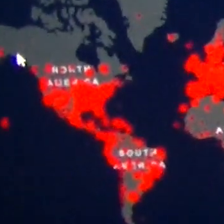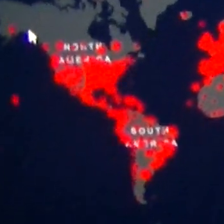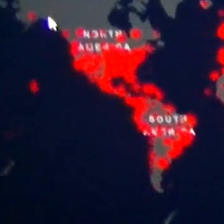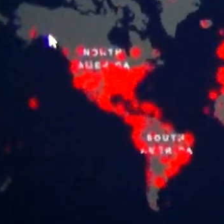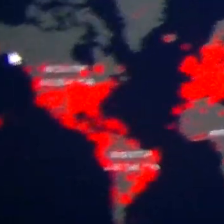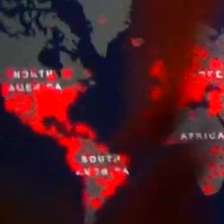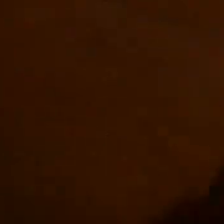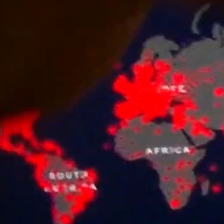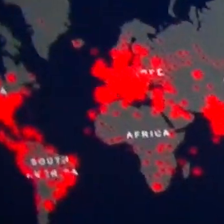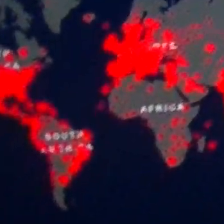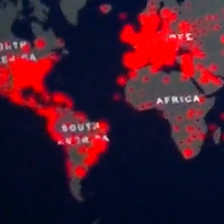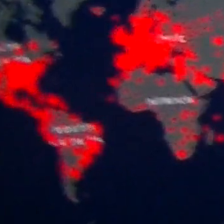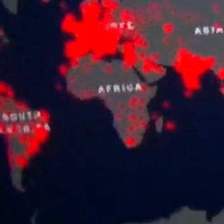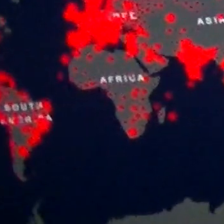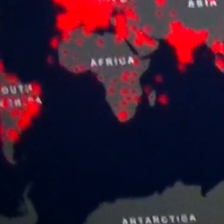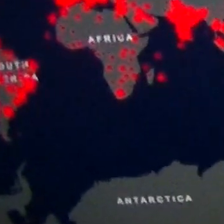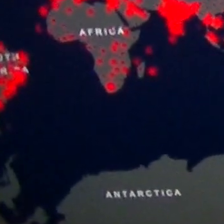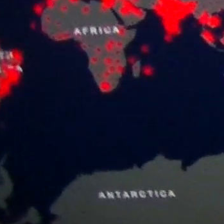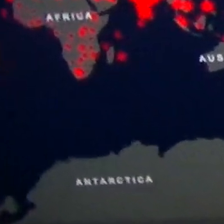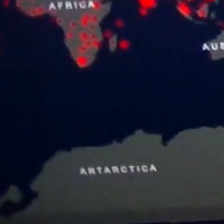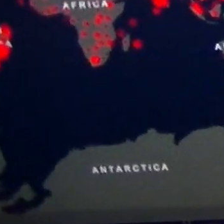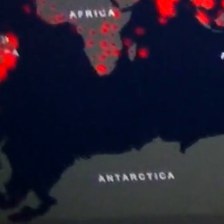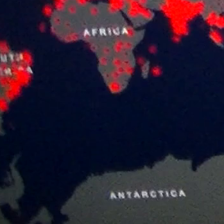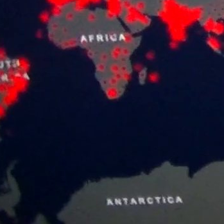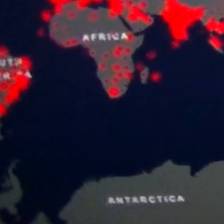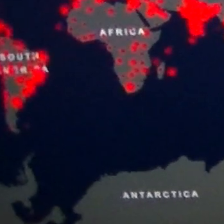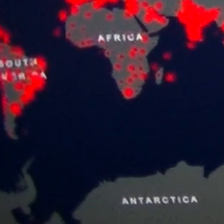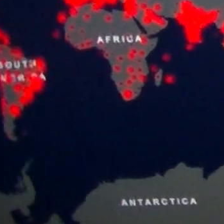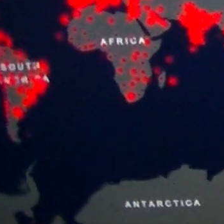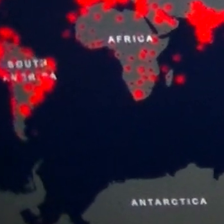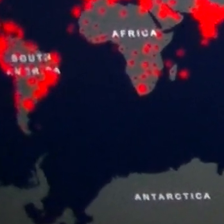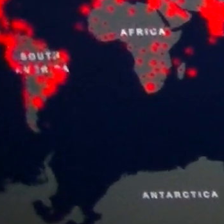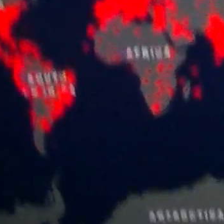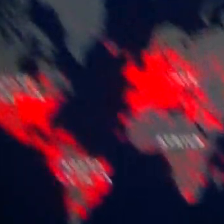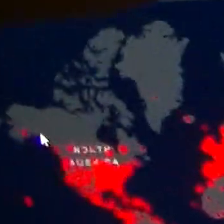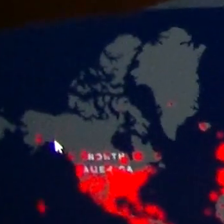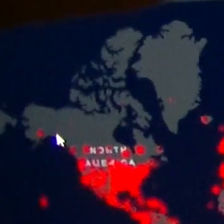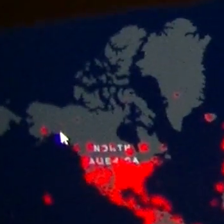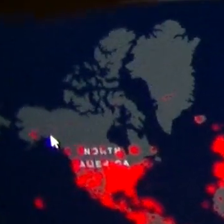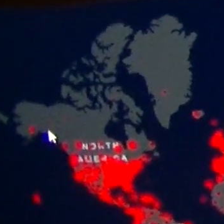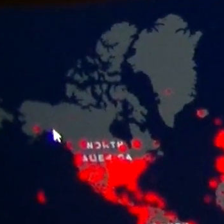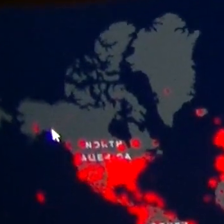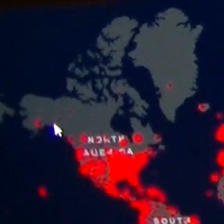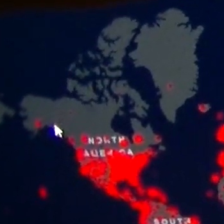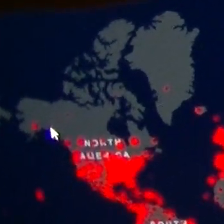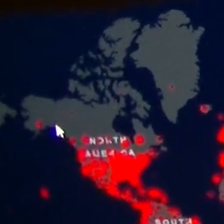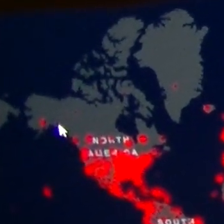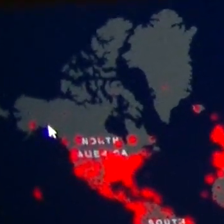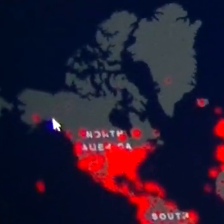Den banker altså bare i været her. Nu det er den gamle smitte, vi har for de andre der. Den er sådan